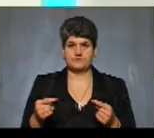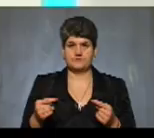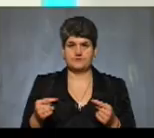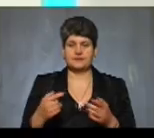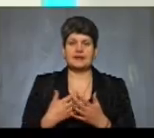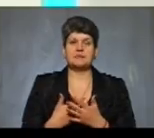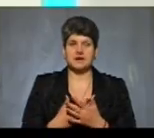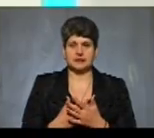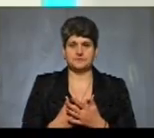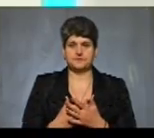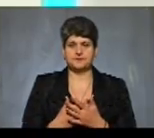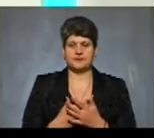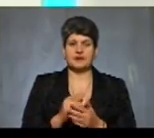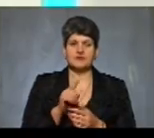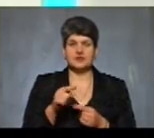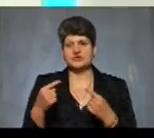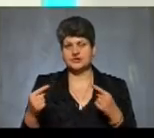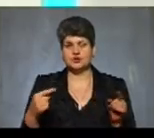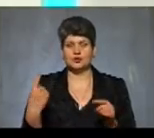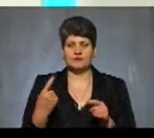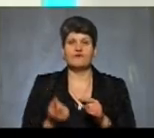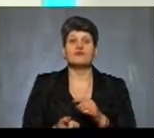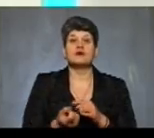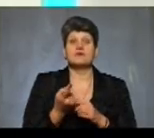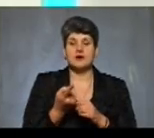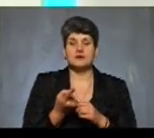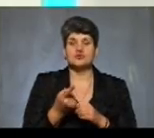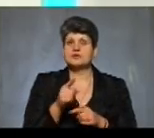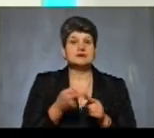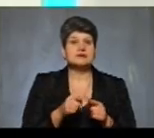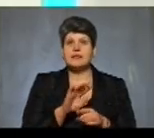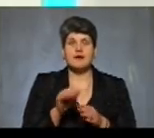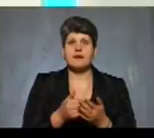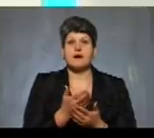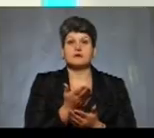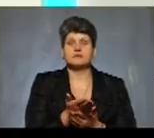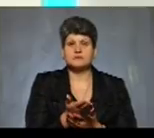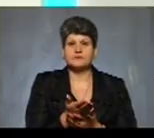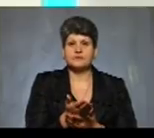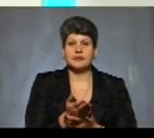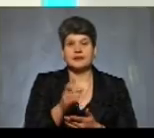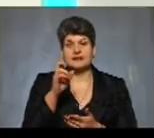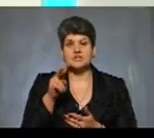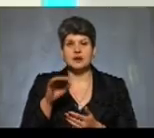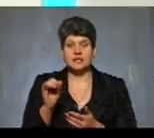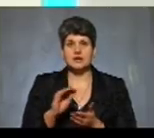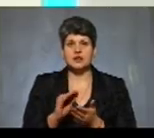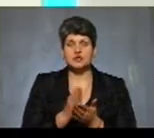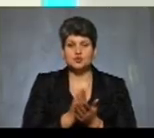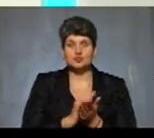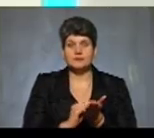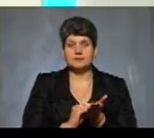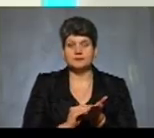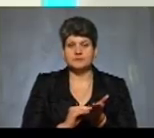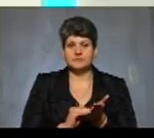Наприклад, в тій чи іншій області, виявляється, там лікарський засіб неякісний. Так, відповідно, Держлікслужба дає припис. І це все діє